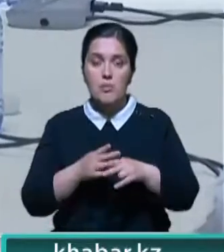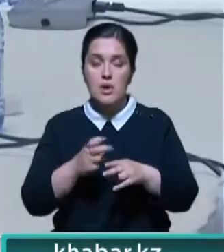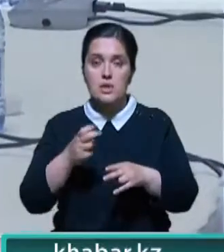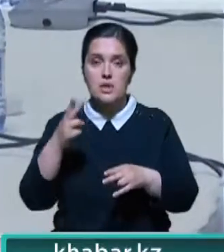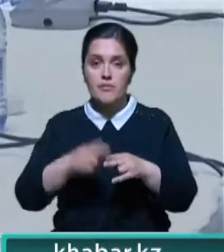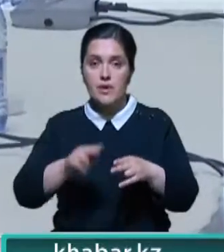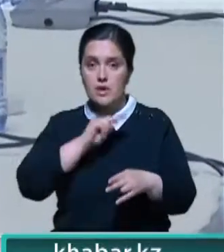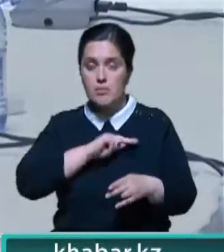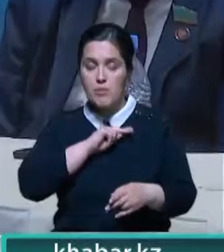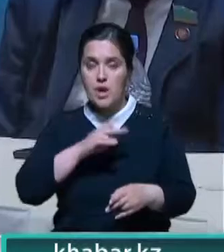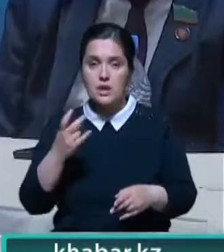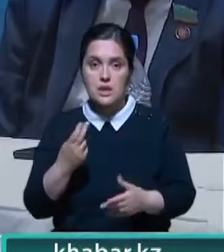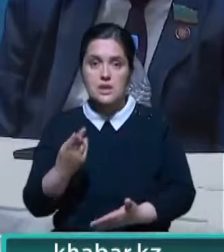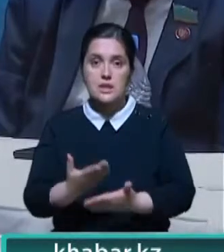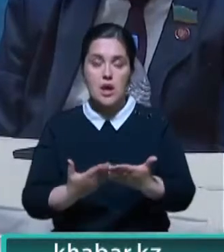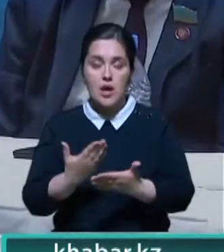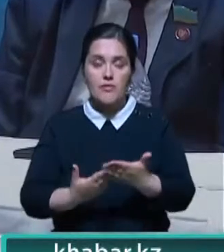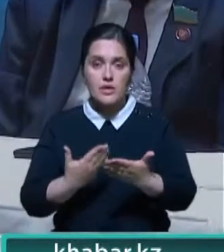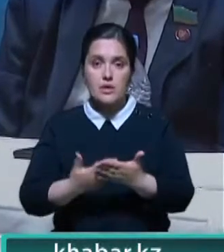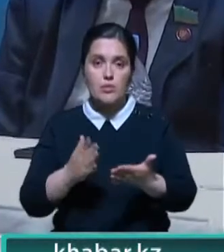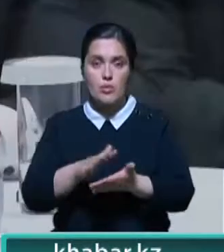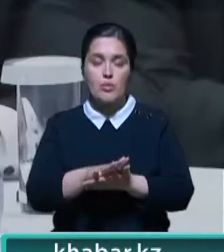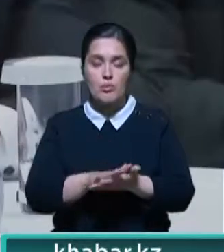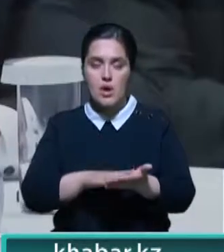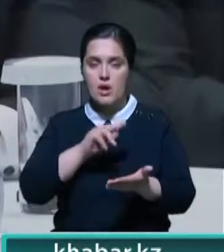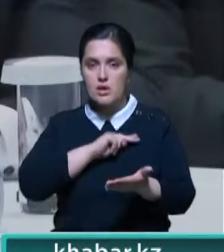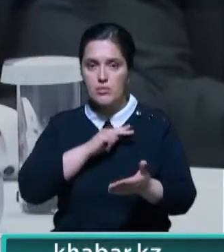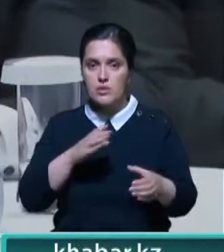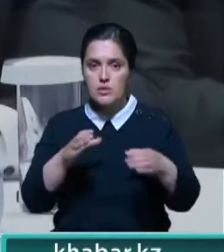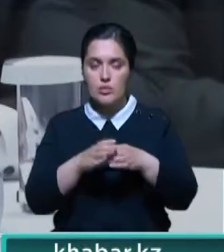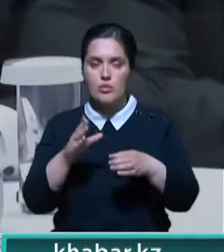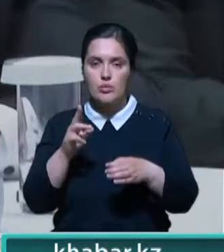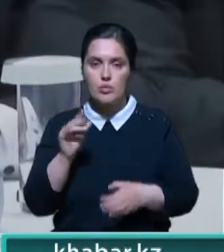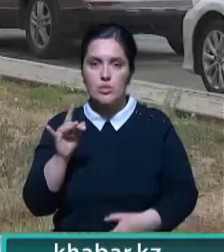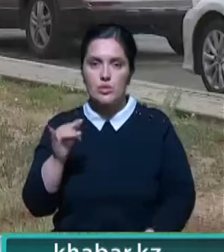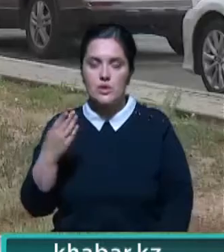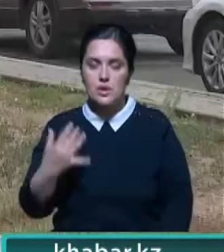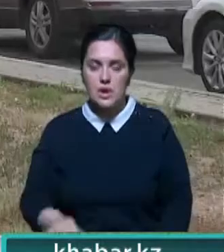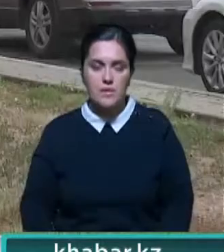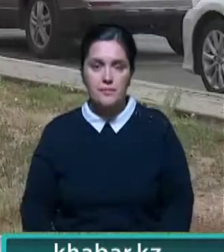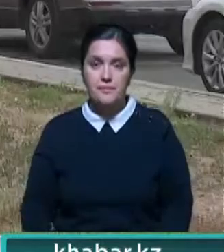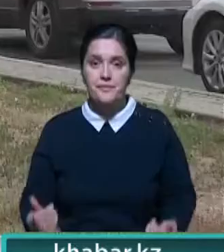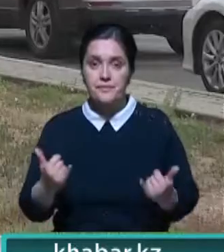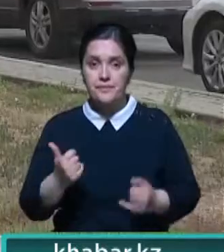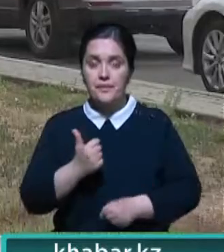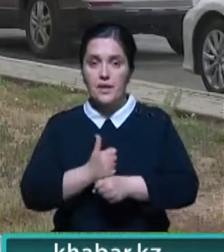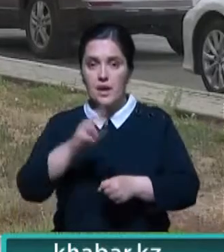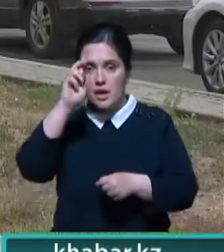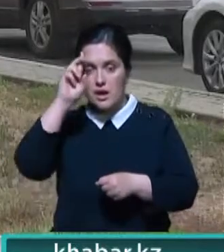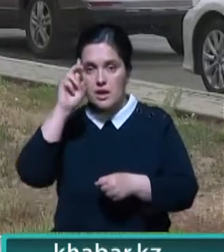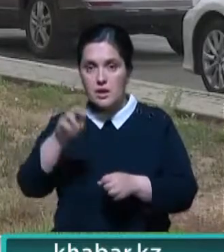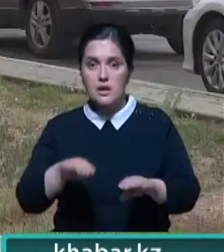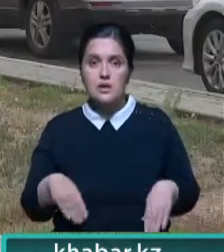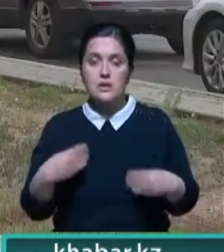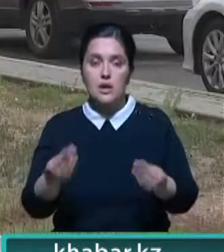завершение работы надсовета, его основной костяк продолжит работу в составе Курултая. Сегодня глава государства дает